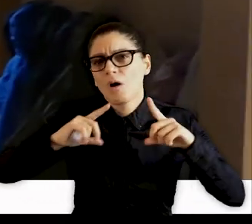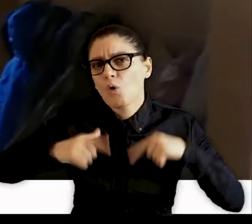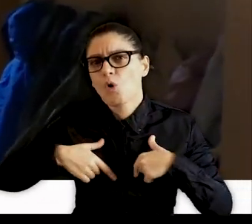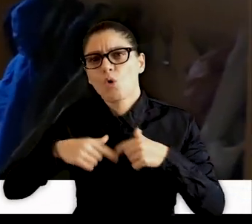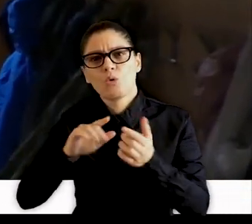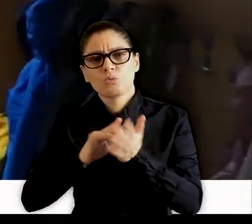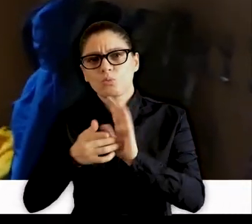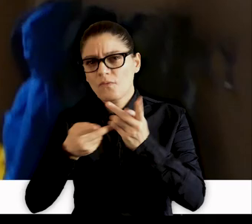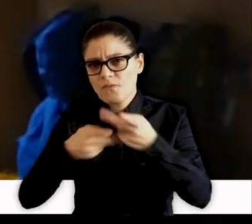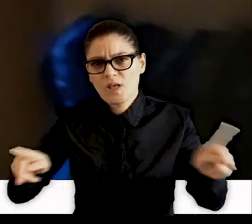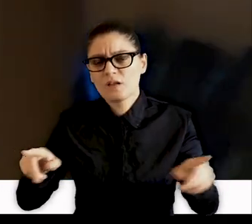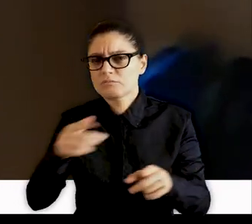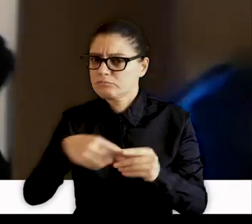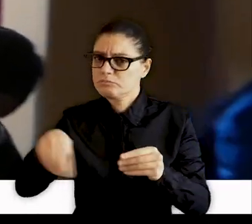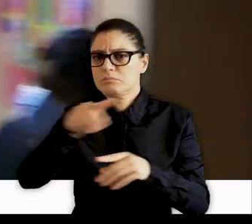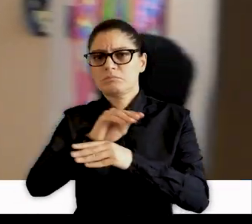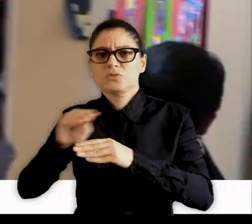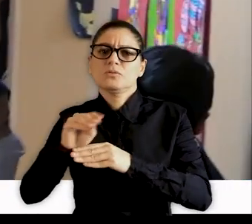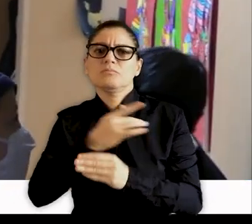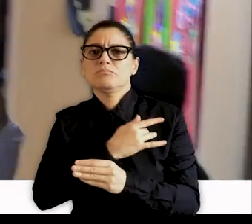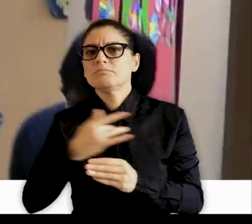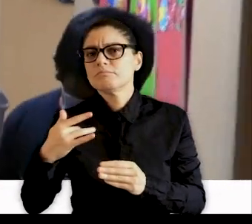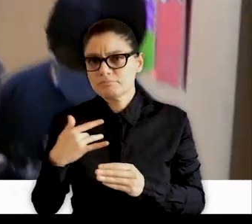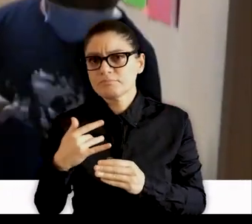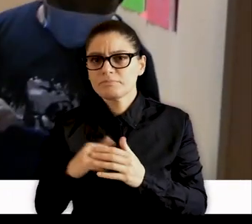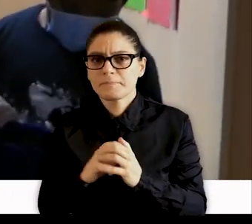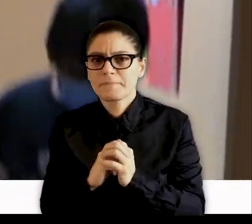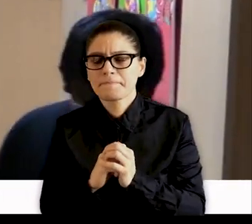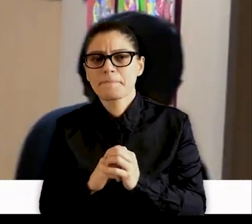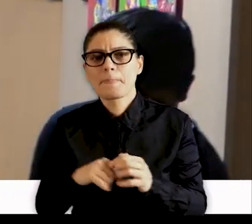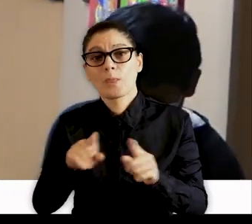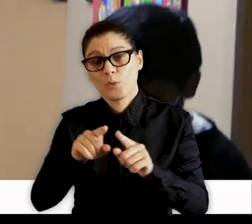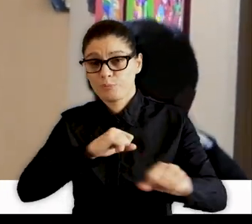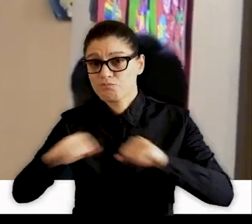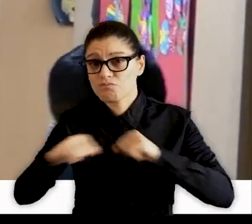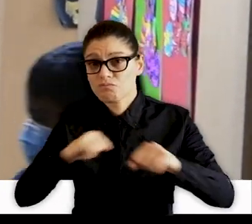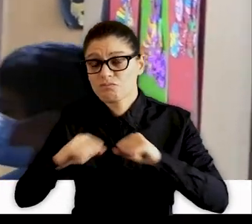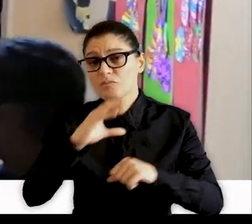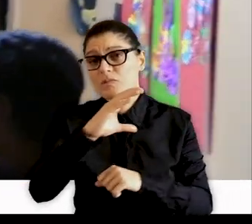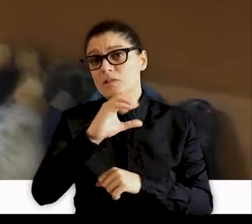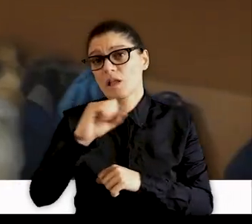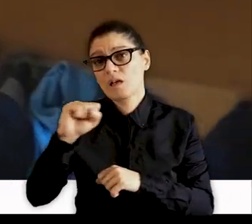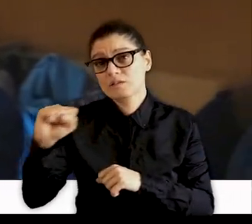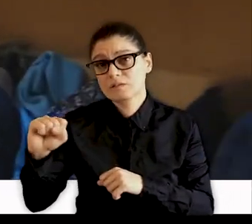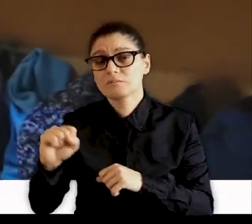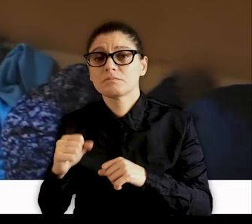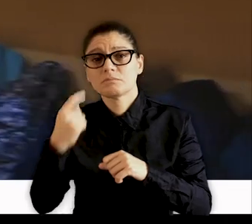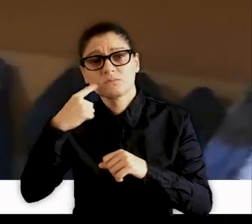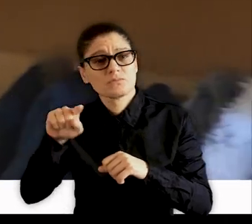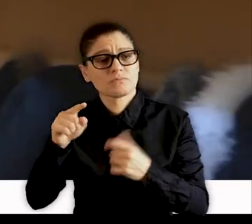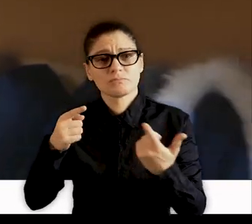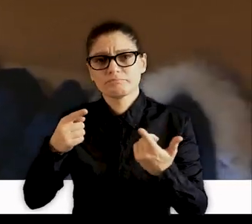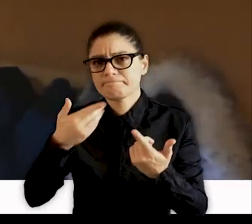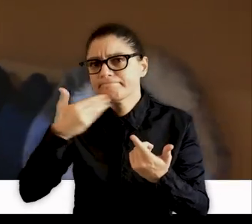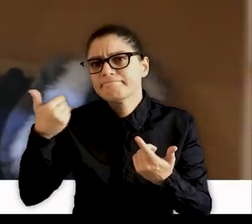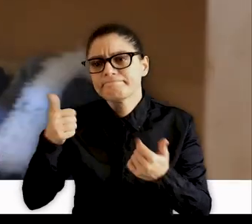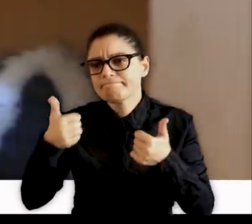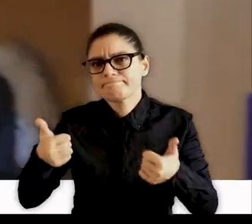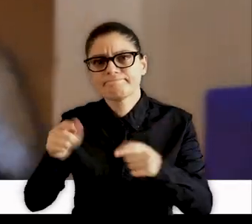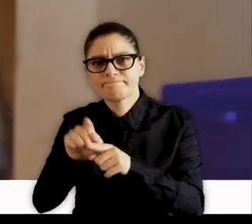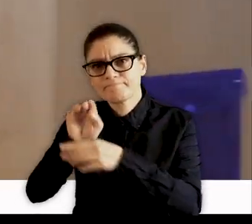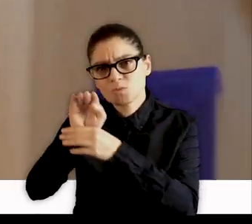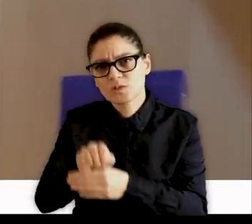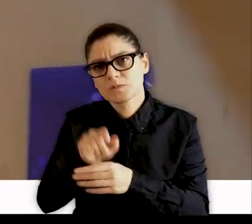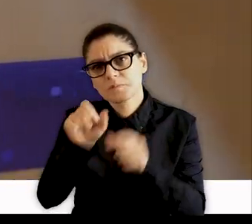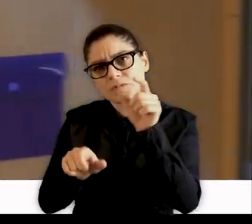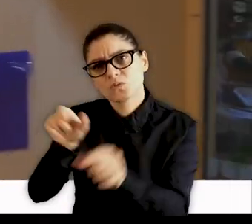depuis les écoles jusqu'au service de l'hôtel de ville, pour garantir la sécurité sanitaire de tous. Nous avons aussi mobilisé le CCAS